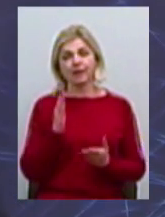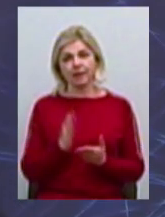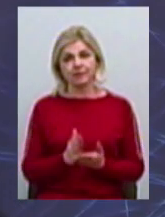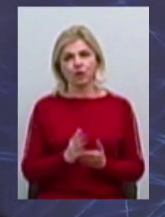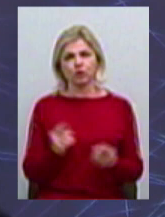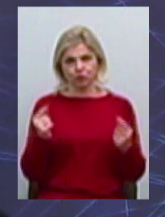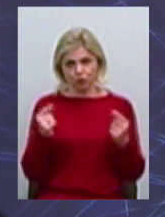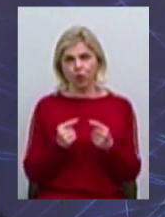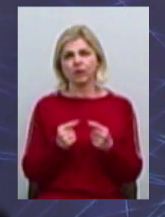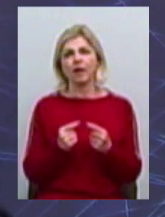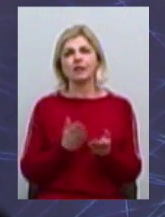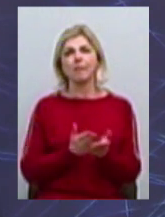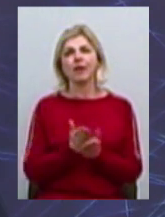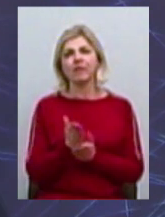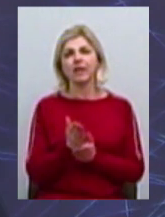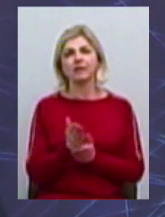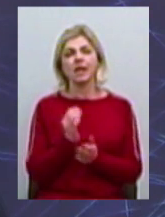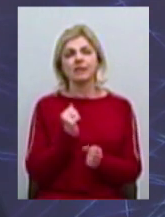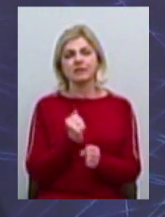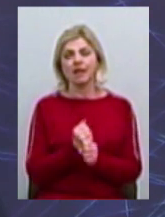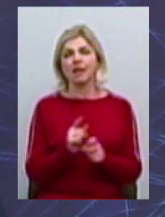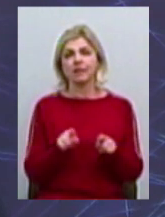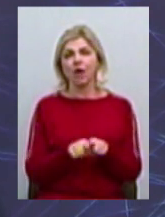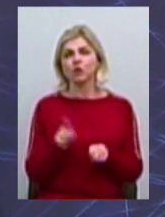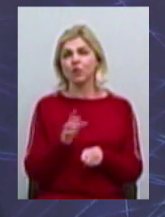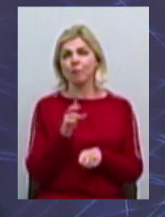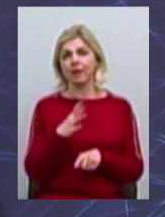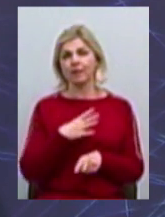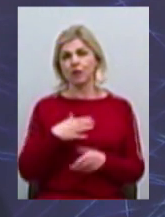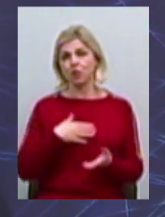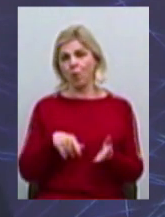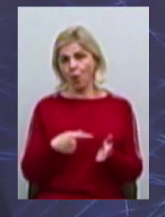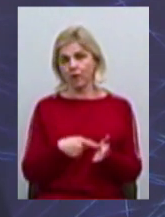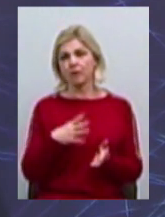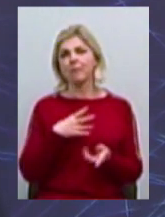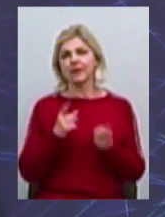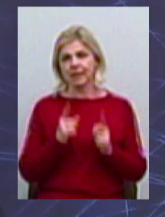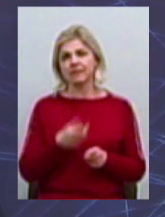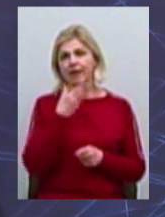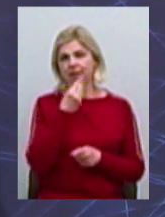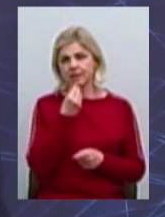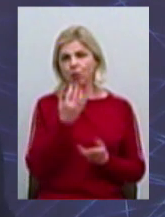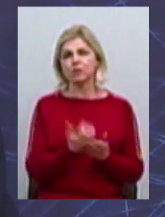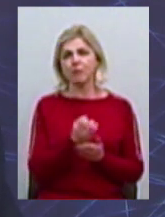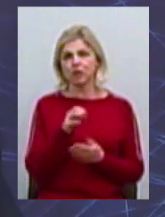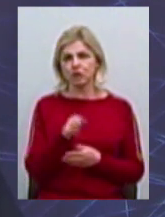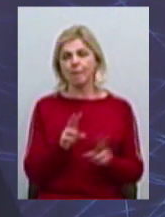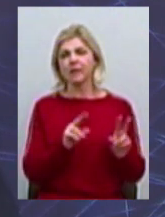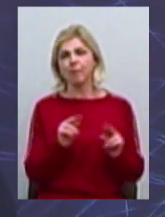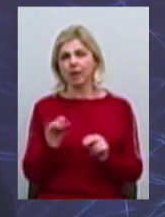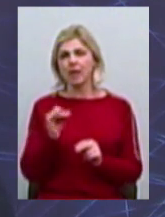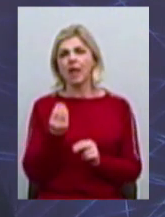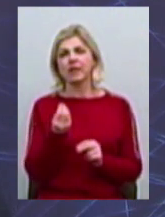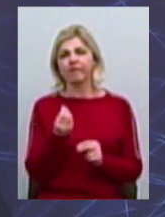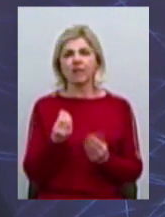четке направлення зробити так, щоб наш город дійсно був красивим, успішним, благополучним, інновационним